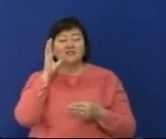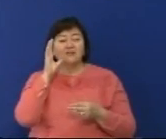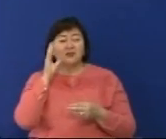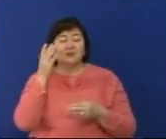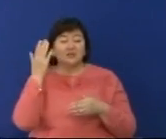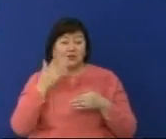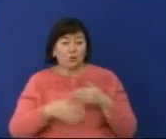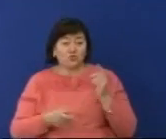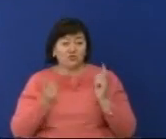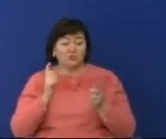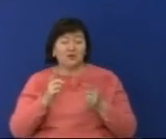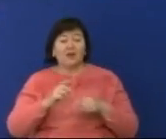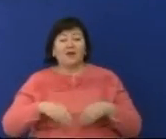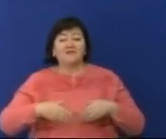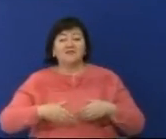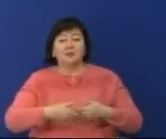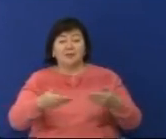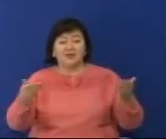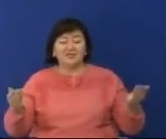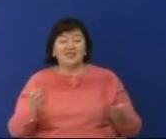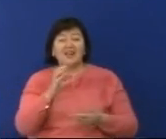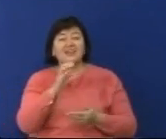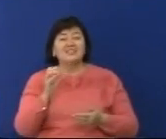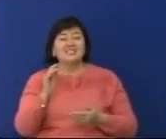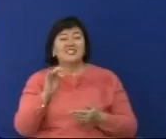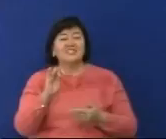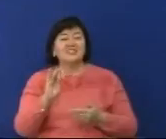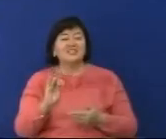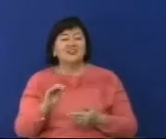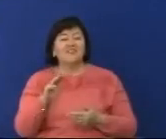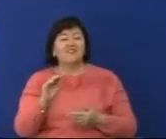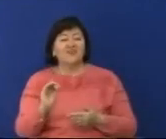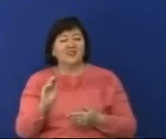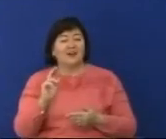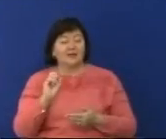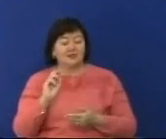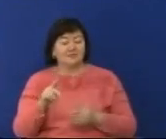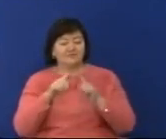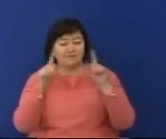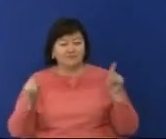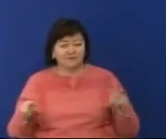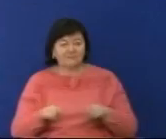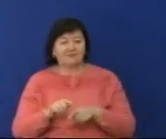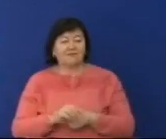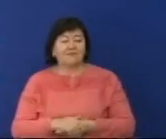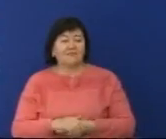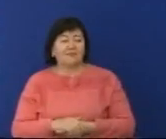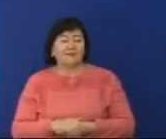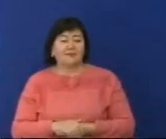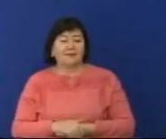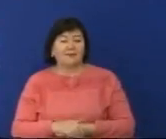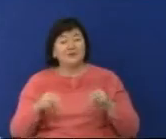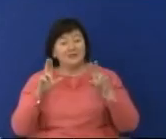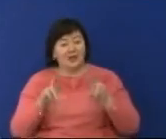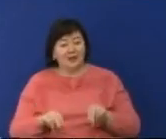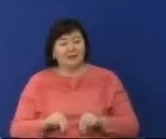Мұндай жұмыстар өңірлерді 2025-шылға дейін жалғасатын болады. Рыққымат Васвалияс Сәбитолы Семейтелер